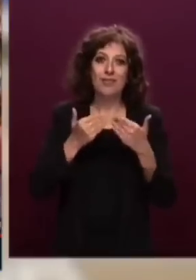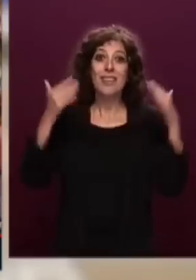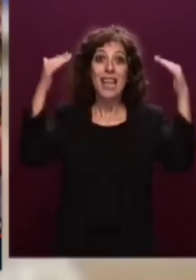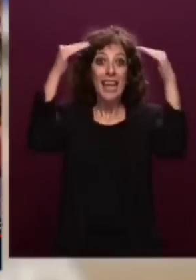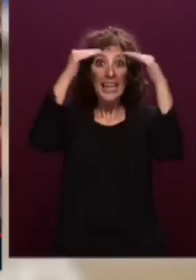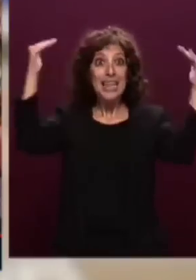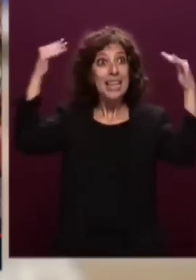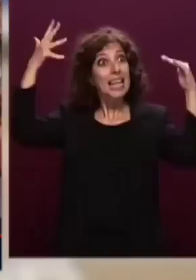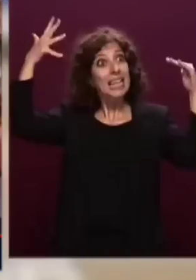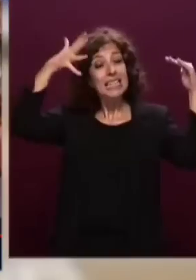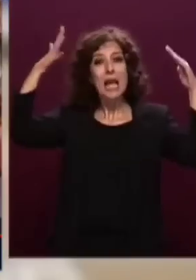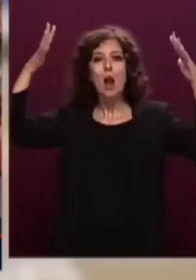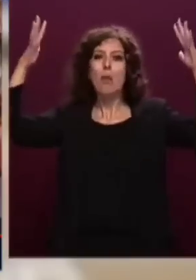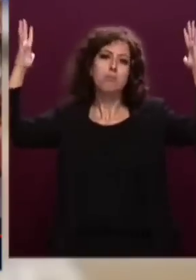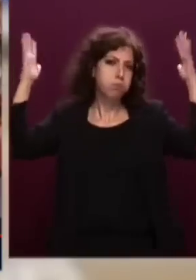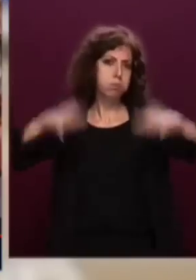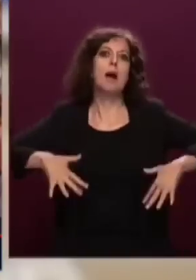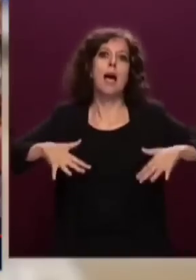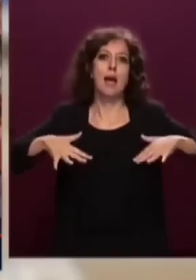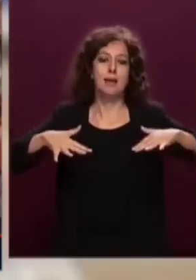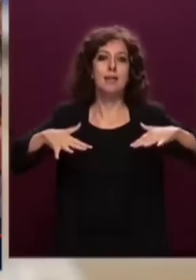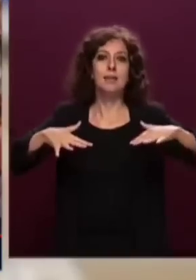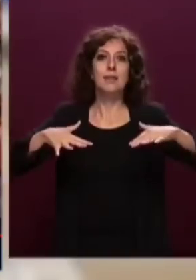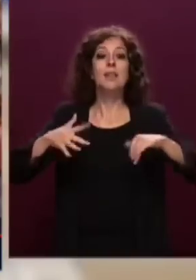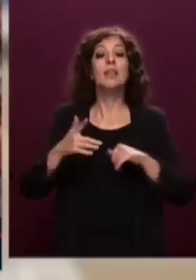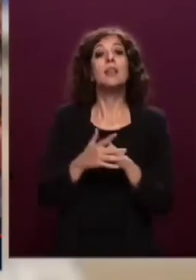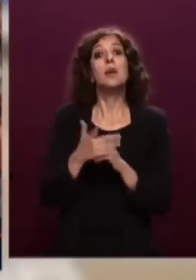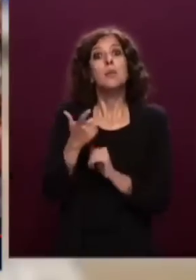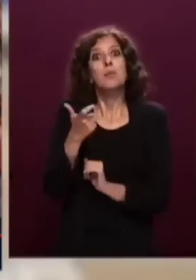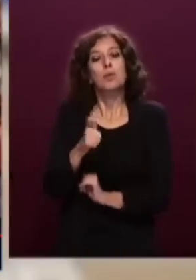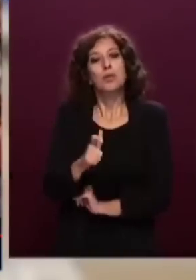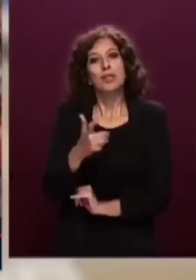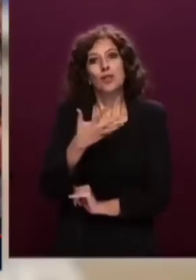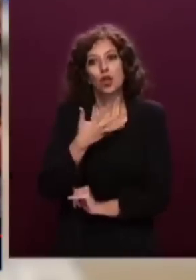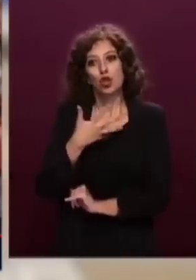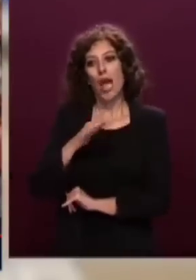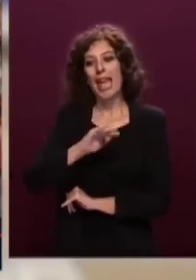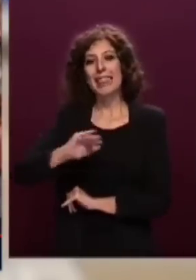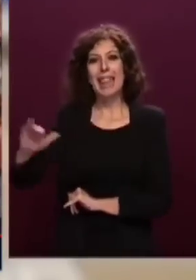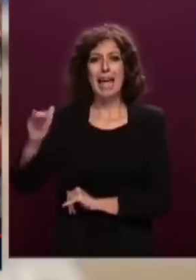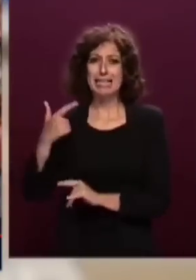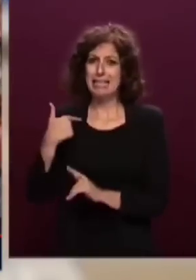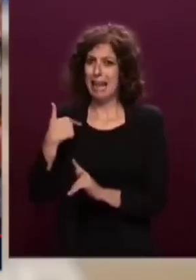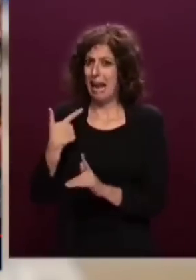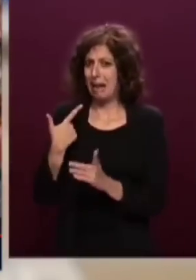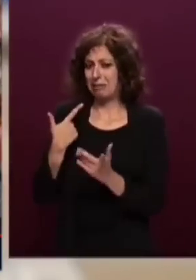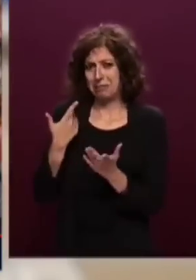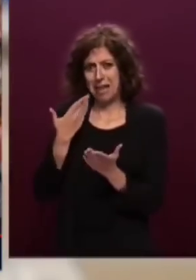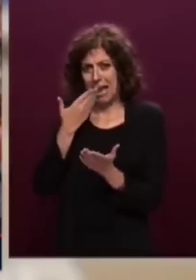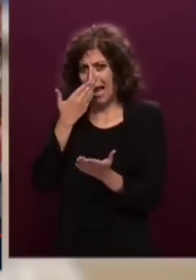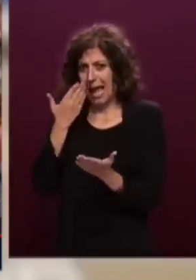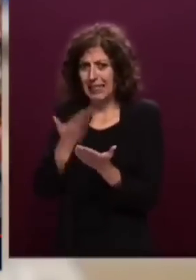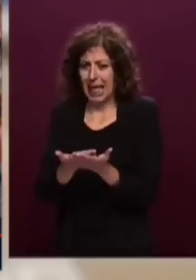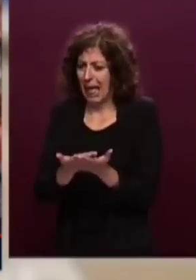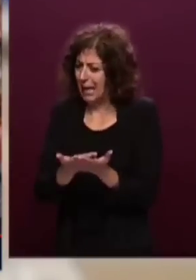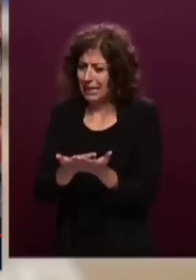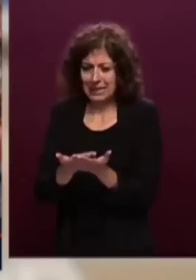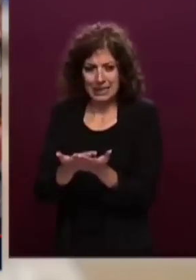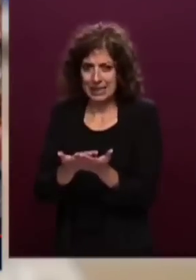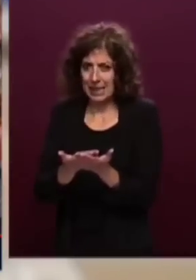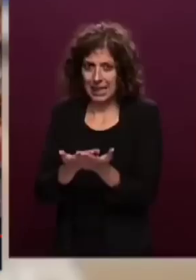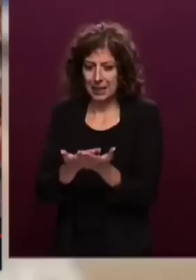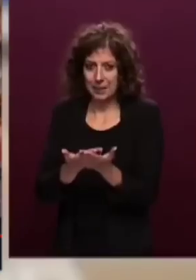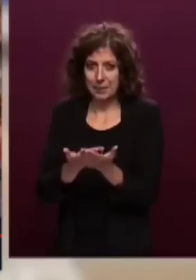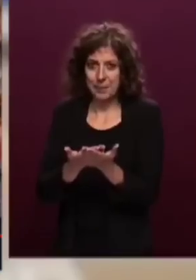il tetto di cristallo della cosiddetta destra impresentabile, a ruffona, parolaia. Lo